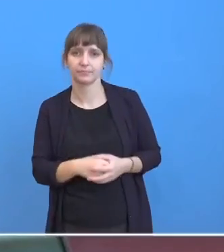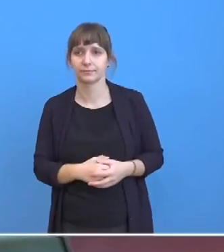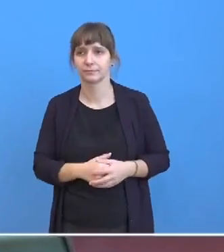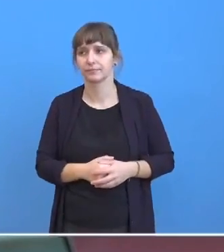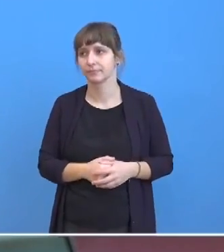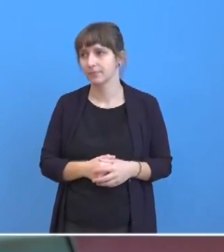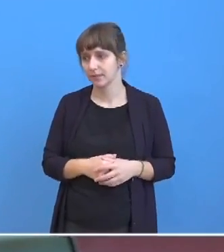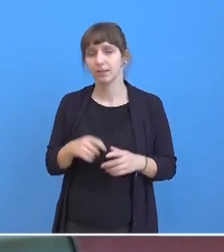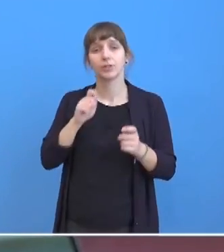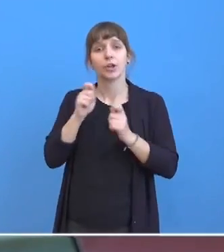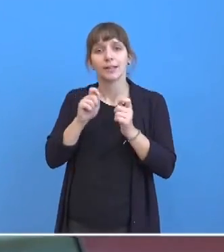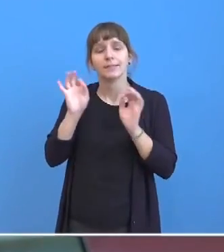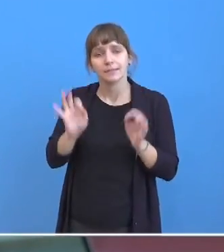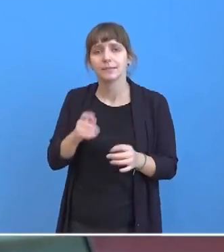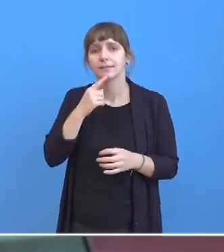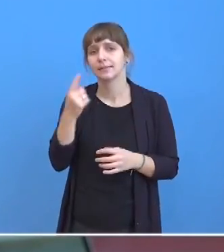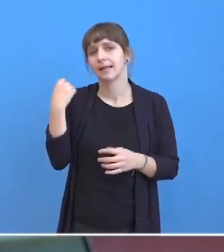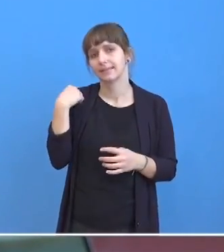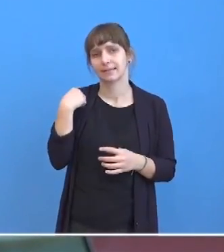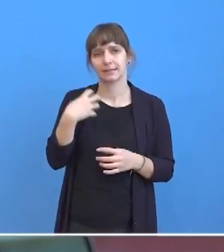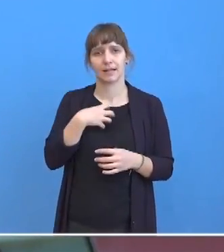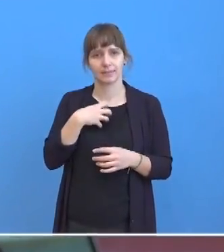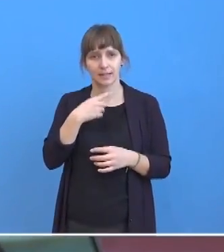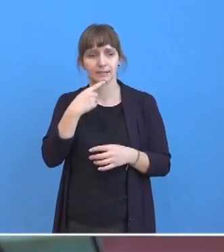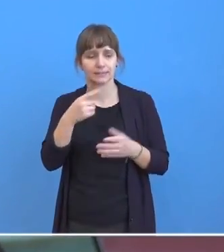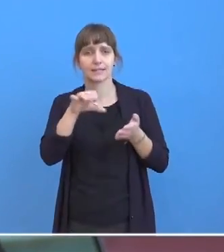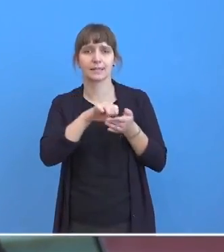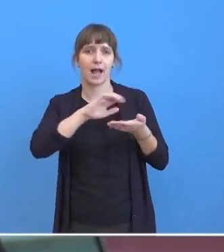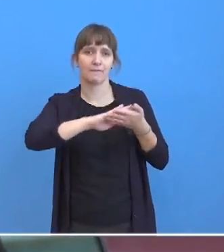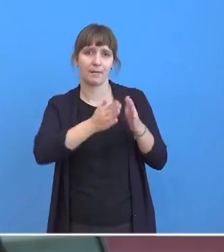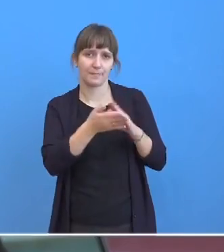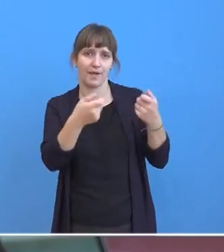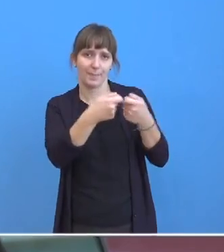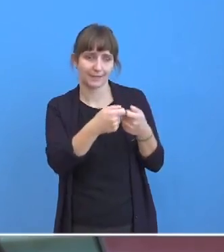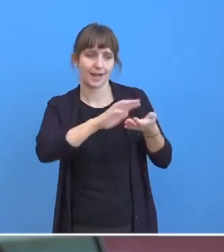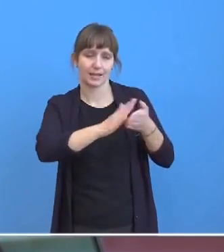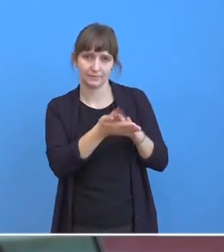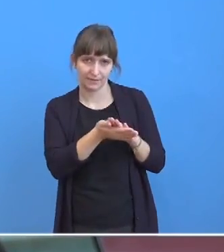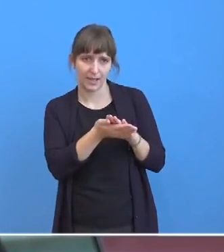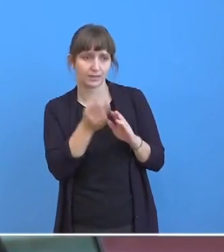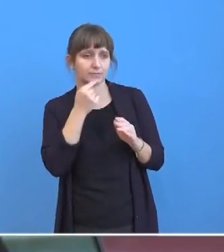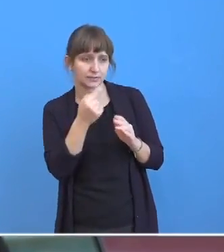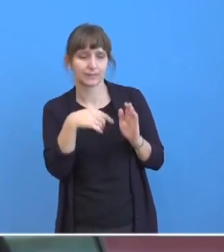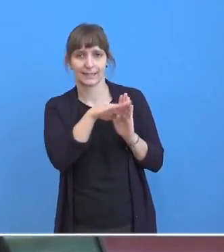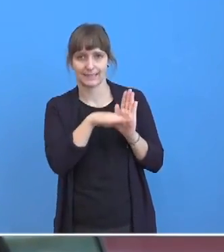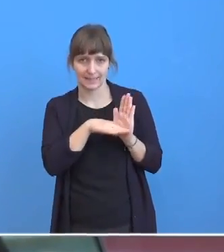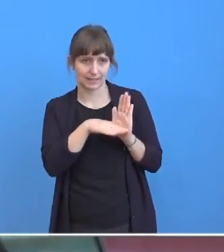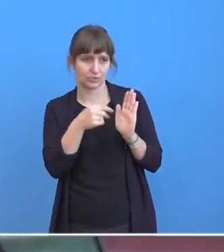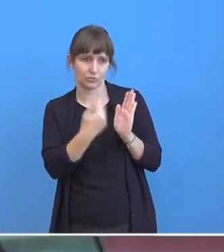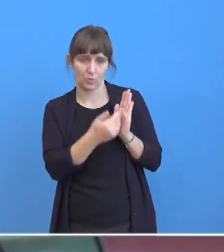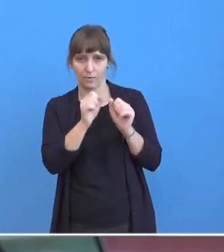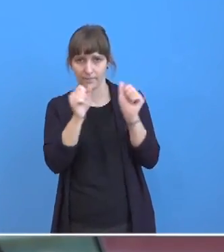Die Kanzlerin hatte sich ja gestern Abend beim Zentralverband des Handwerks dahingehend geäußert, dass das Gesetz in dieser Form ganz sicher nicht in dieser